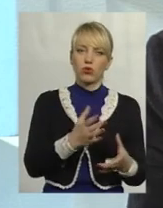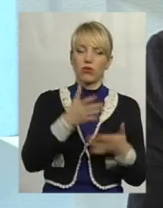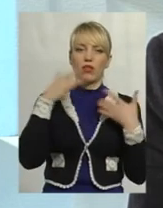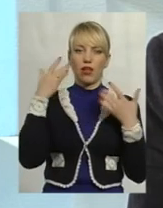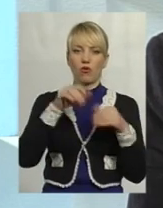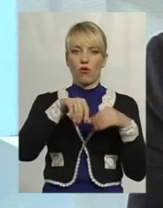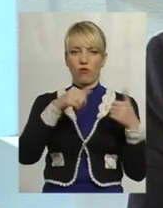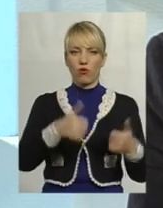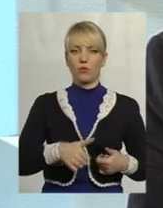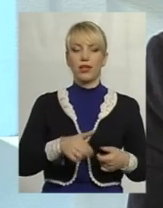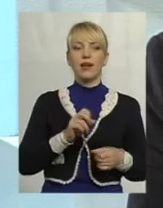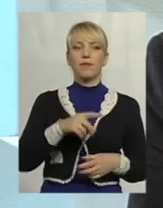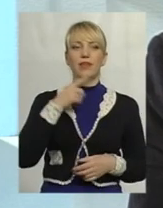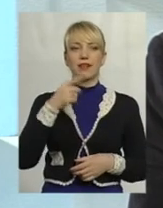Ігор,